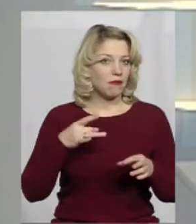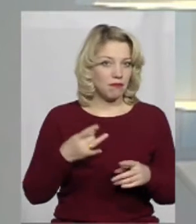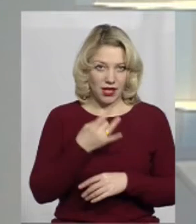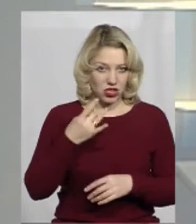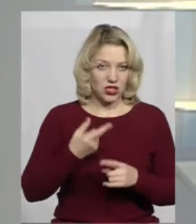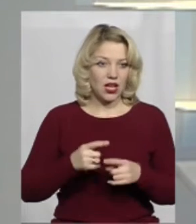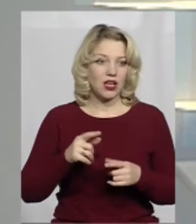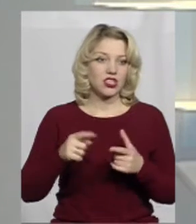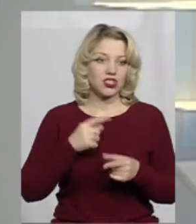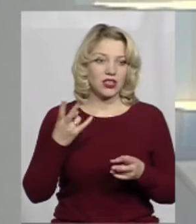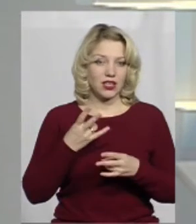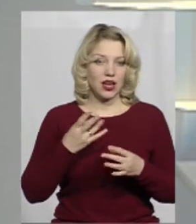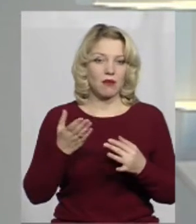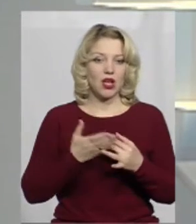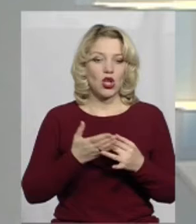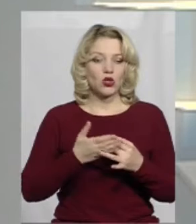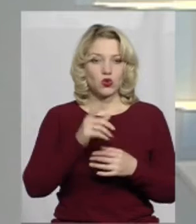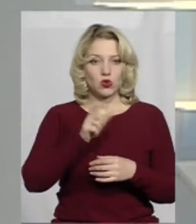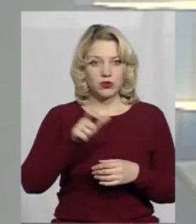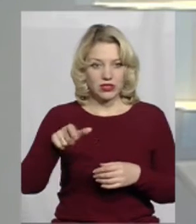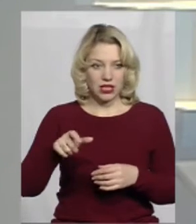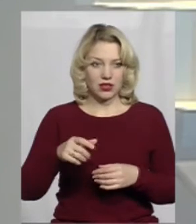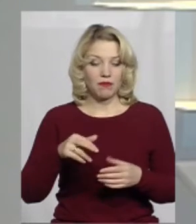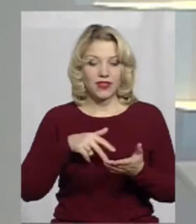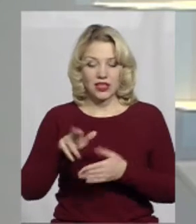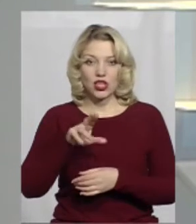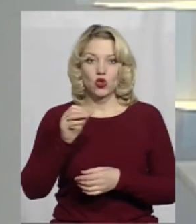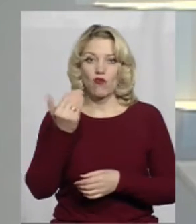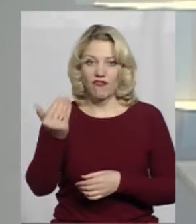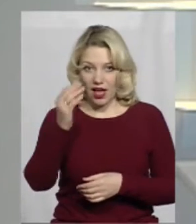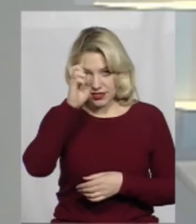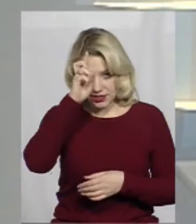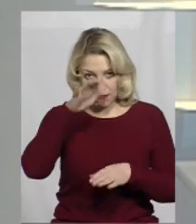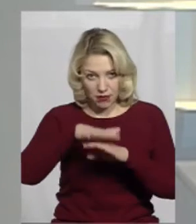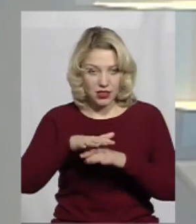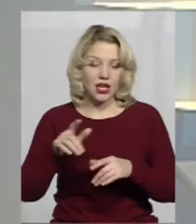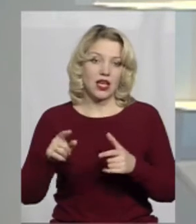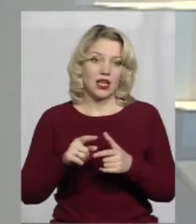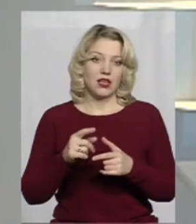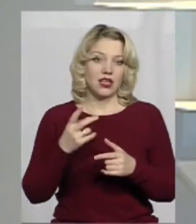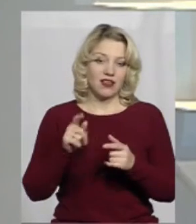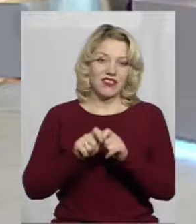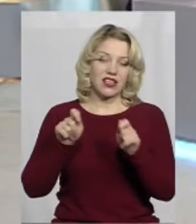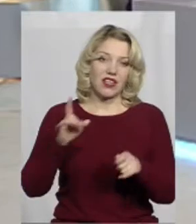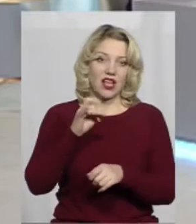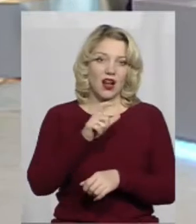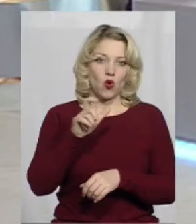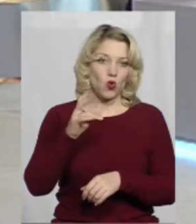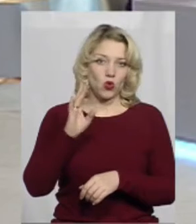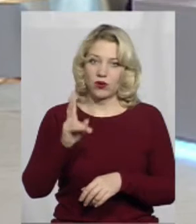Людмило, чи треба субсидіантам йти до вас і відкривати рахунки, чи вчиняти якісь інші дії? Ні, в жодному випадку.